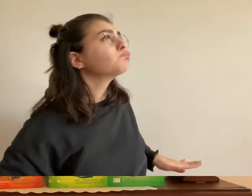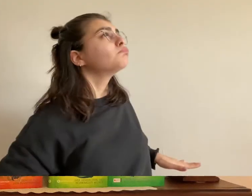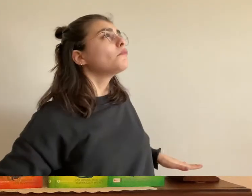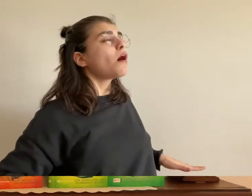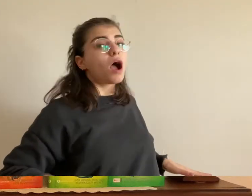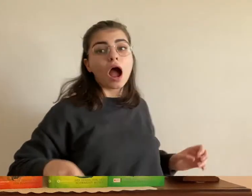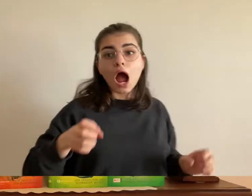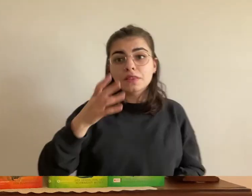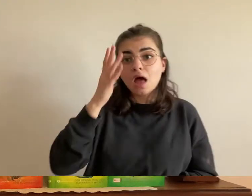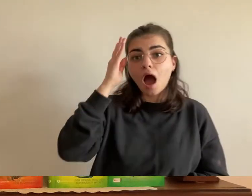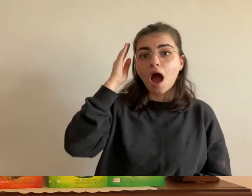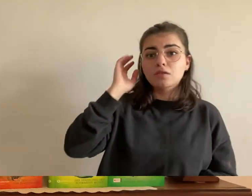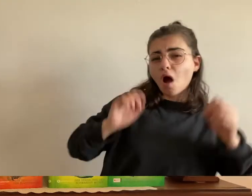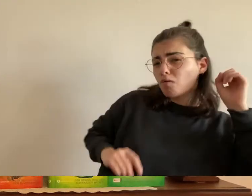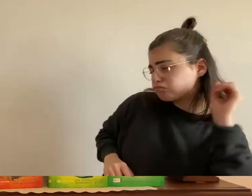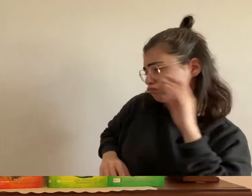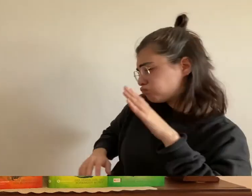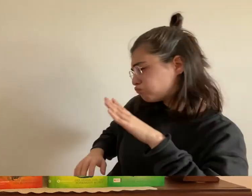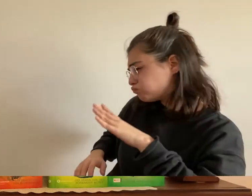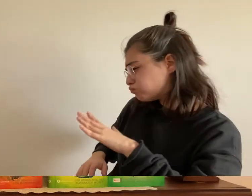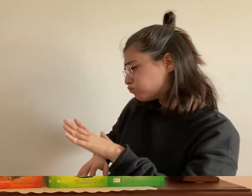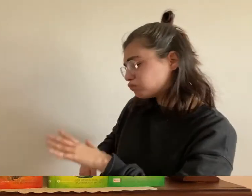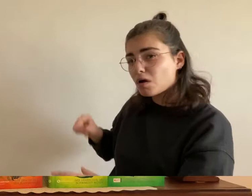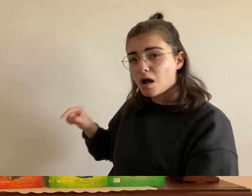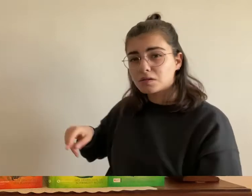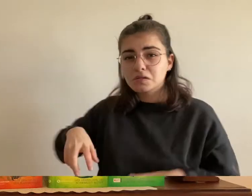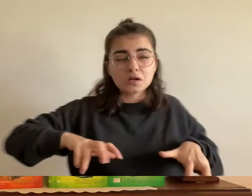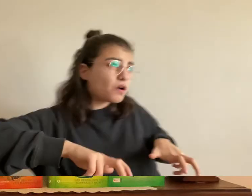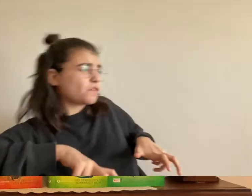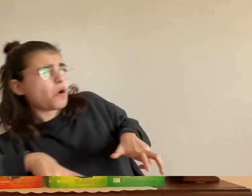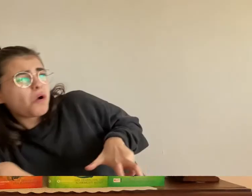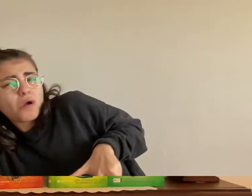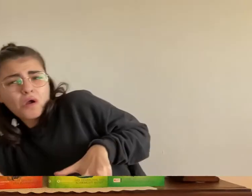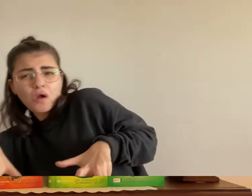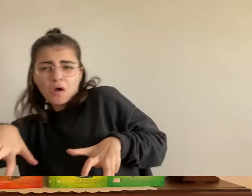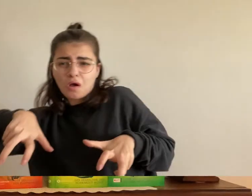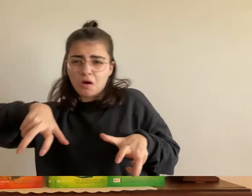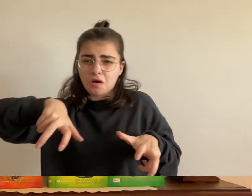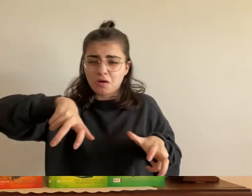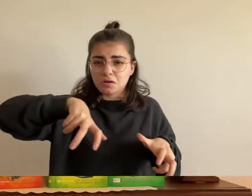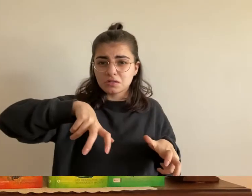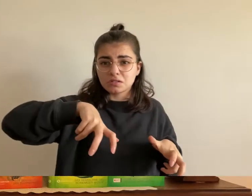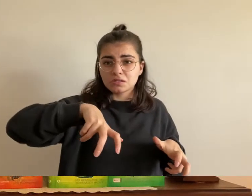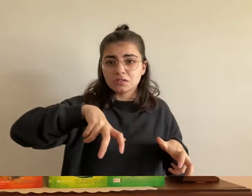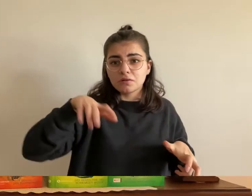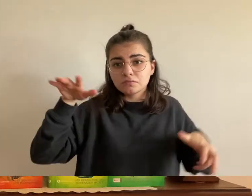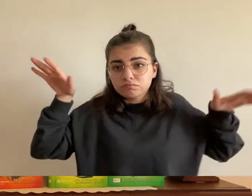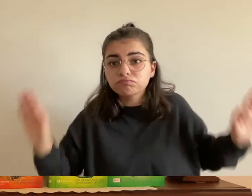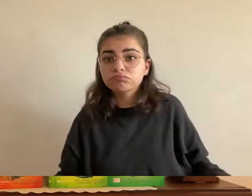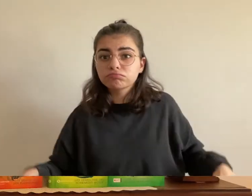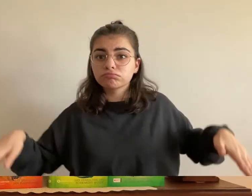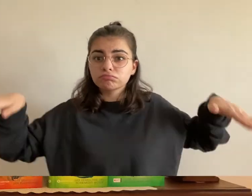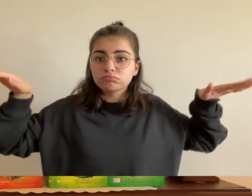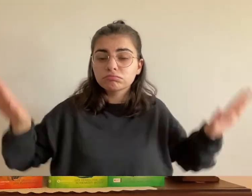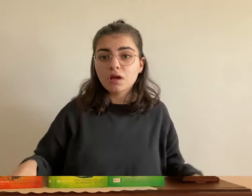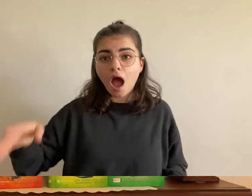eine feuerwolke aus und er musste ausweichen ja gut so ermutigt mutigte eric den drachen begeistert